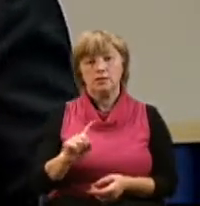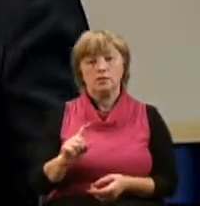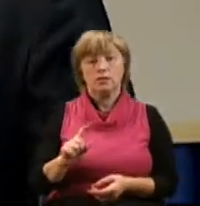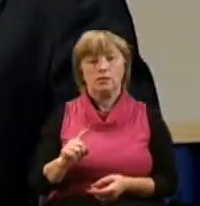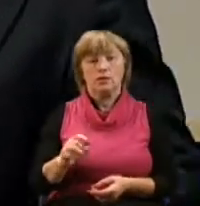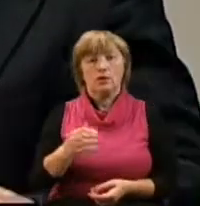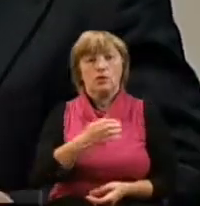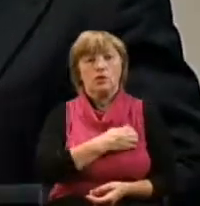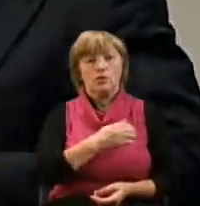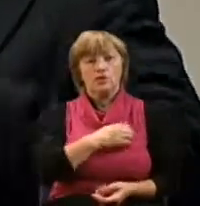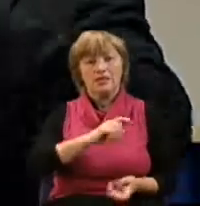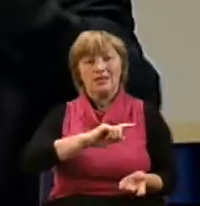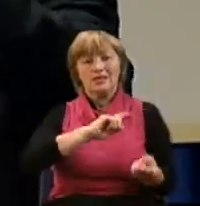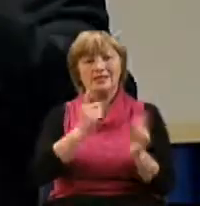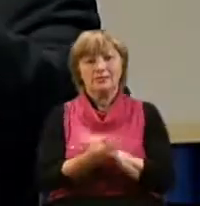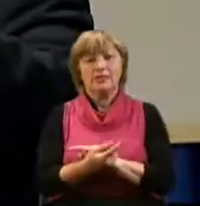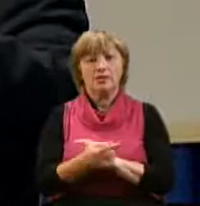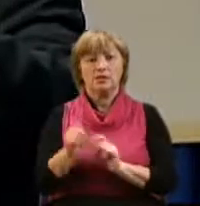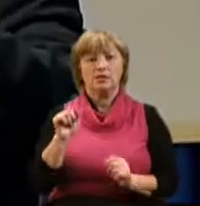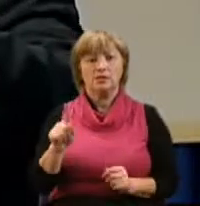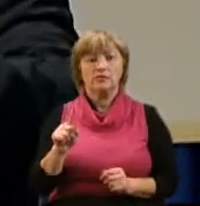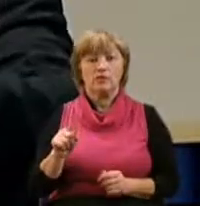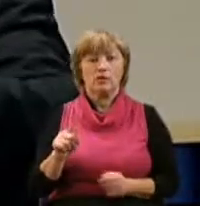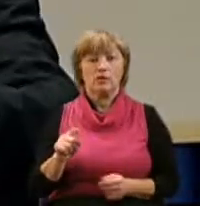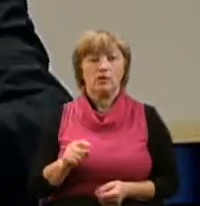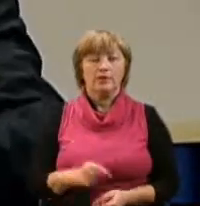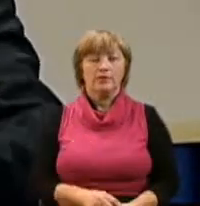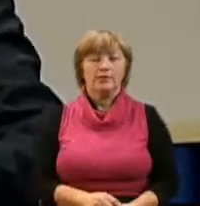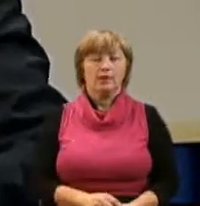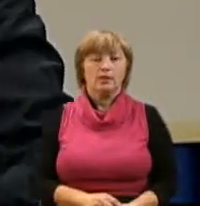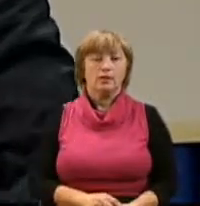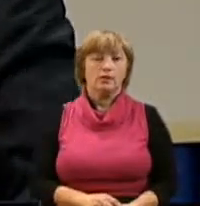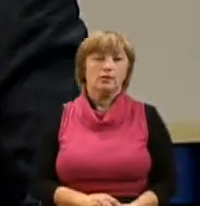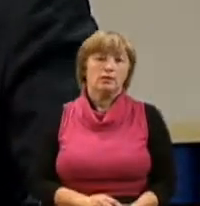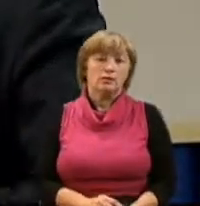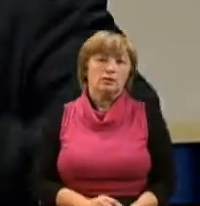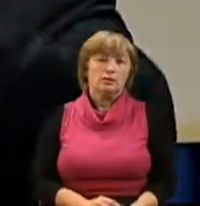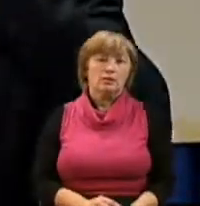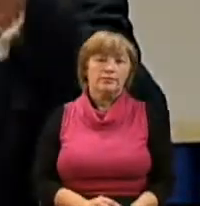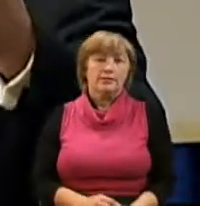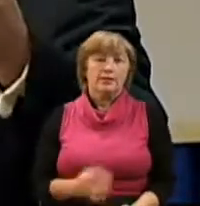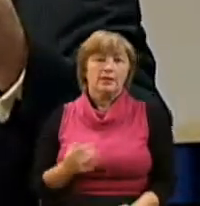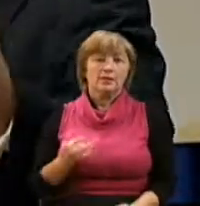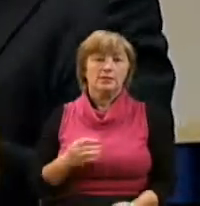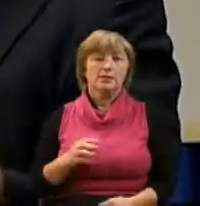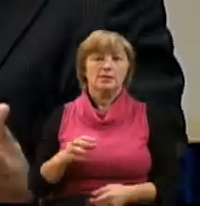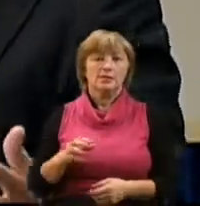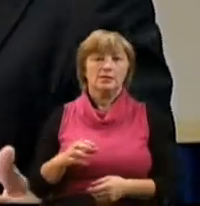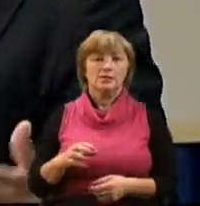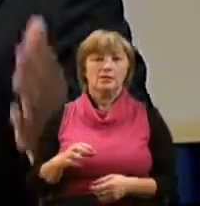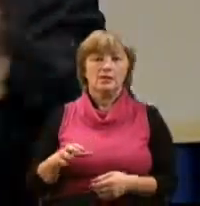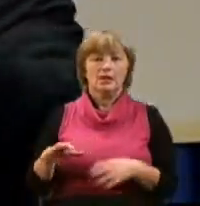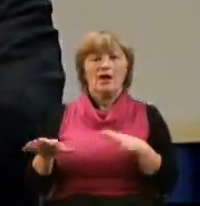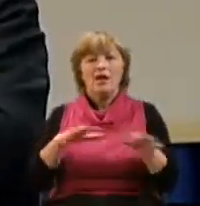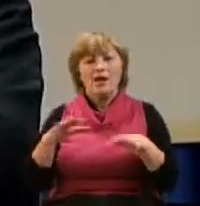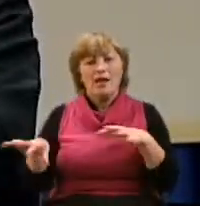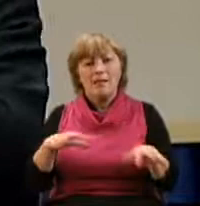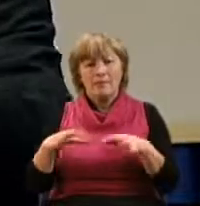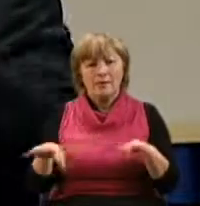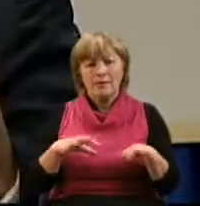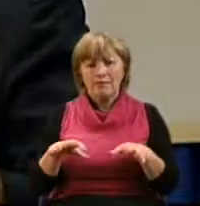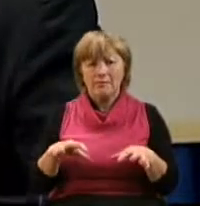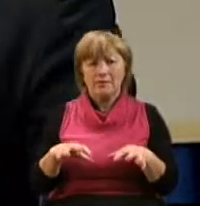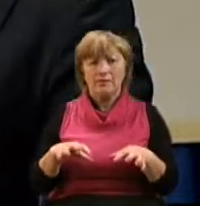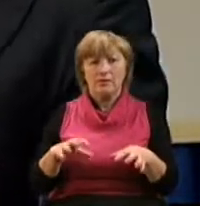он хочет изменить его, что он из Симона, который колеблемый,